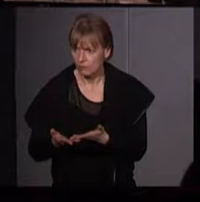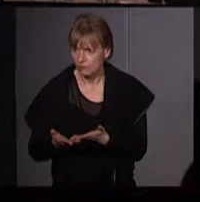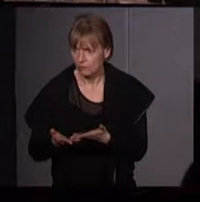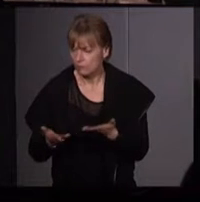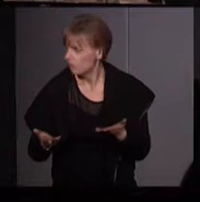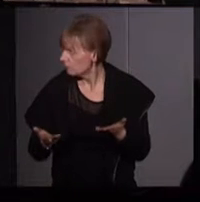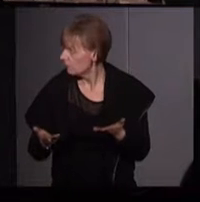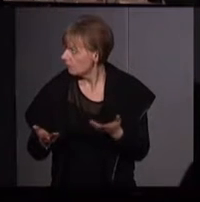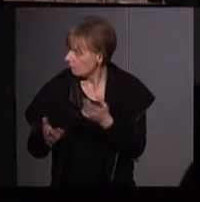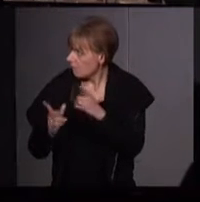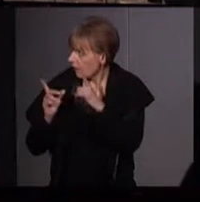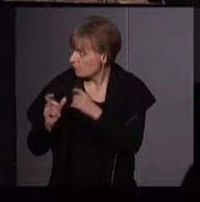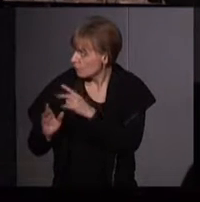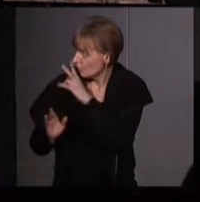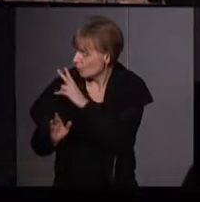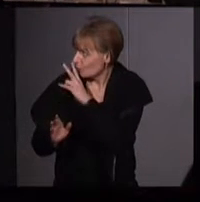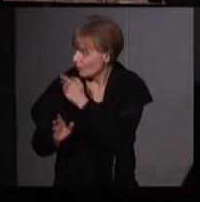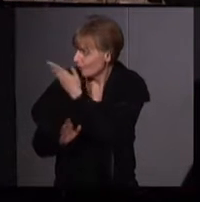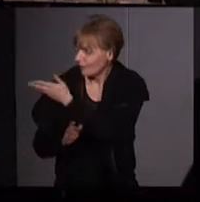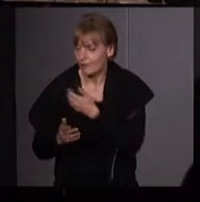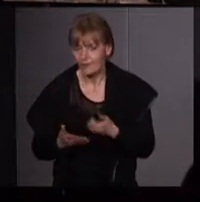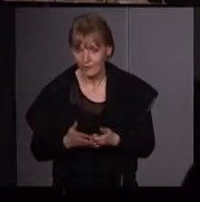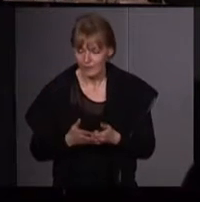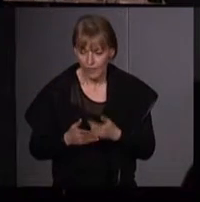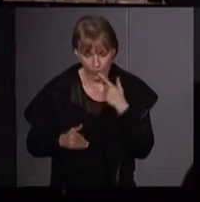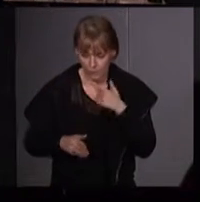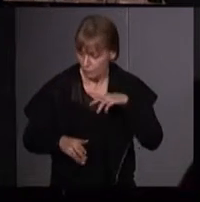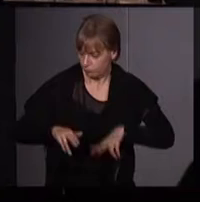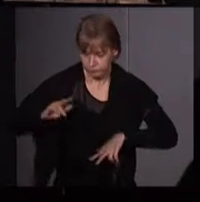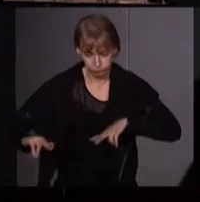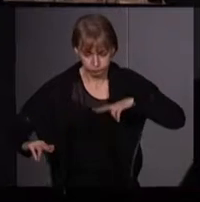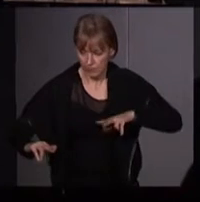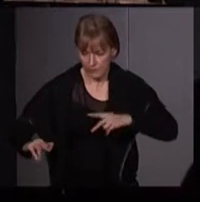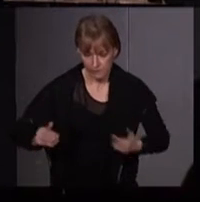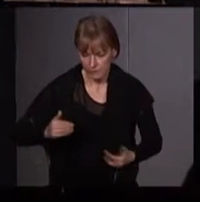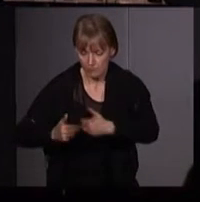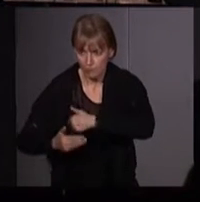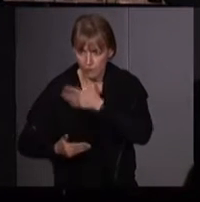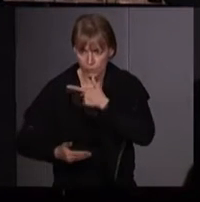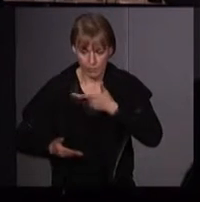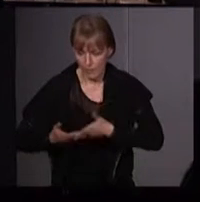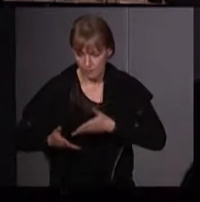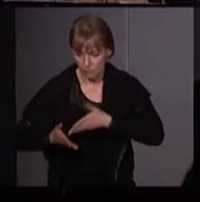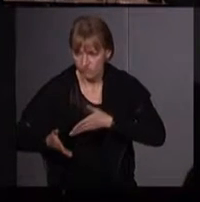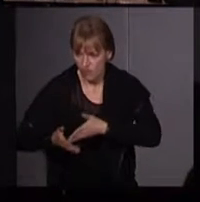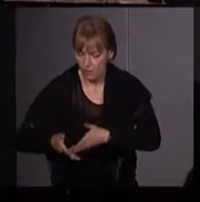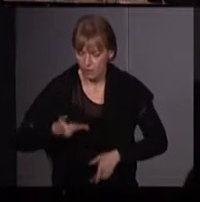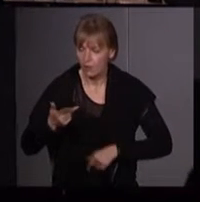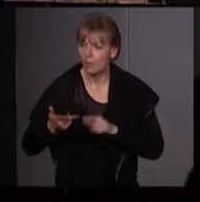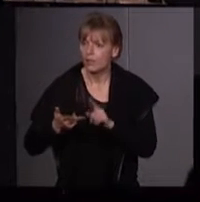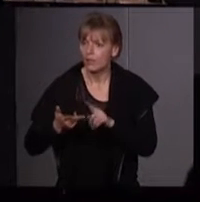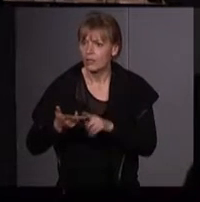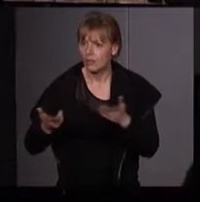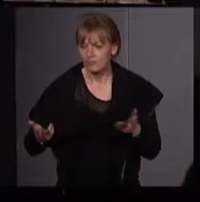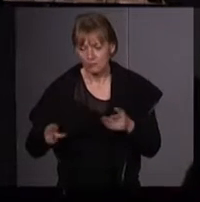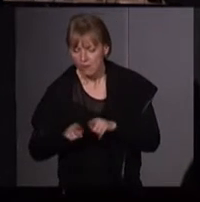Ça,'est une photo très drôle, je trouve. Elles faisaient obstacles, elles obstruaient les entrées, elles faisaient des blockades, elles organisaient ce qu'elles